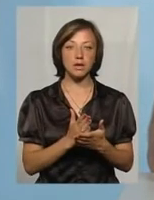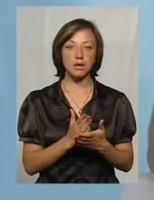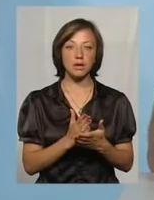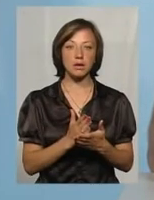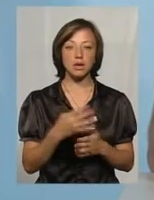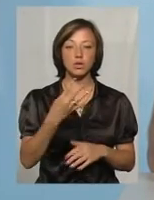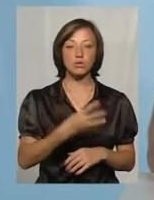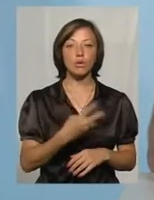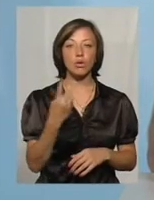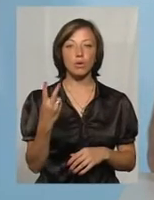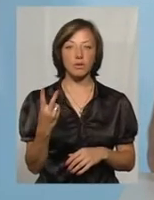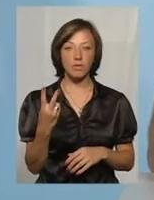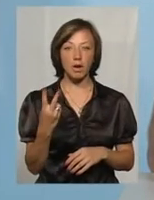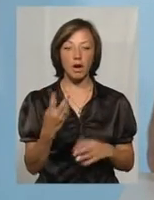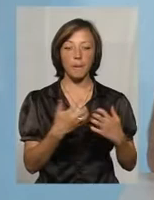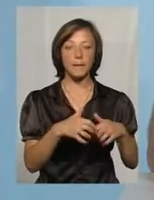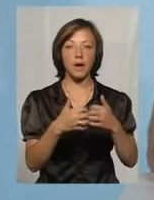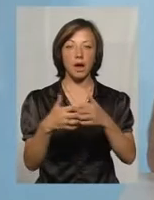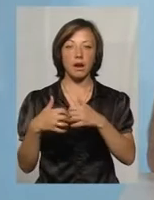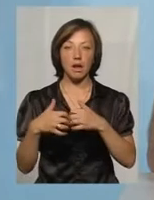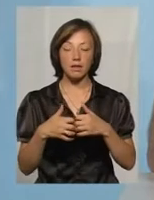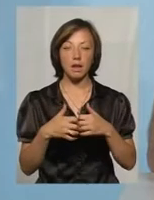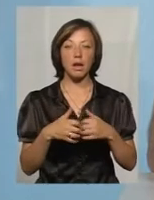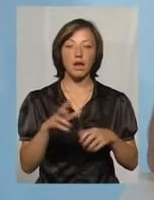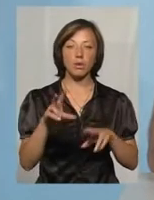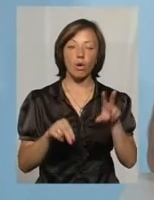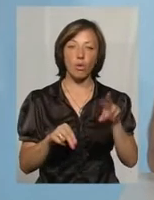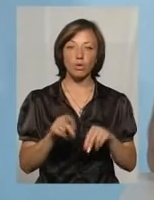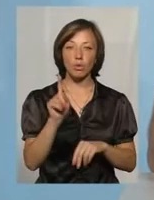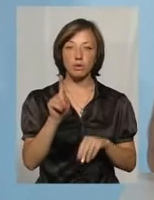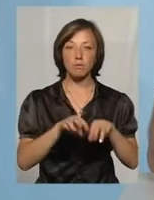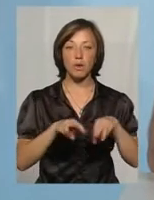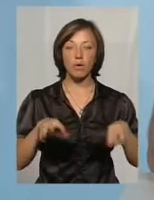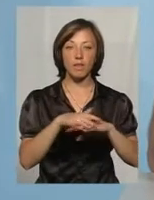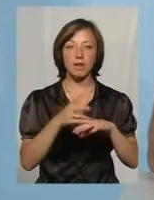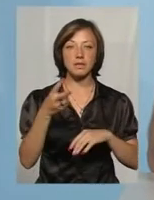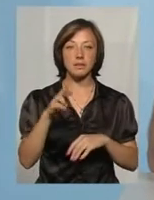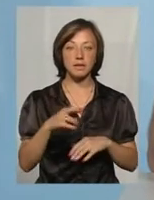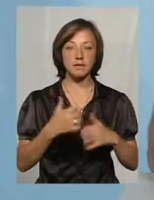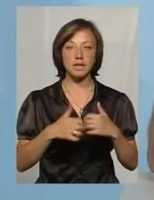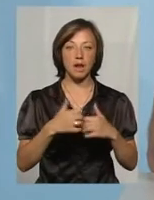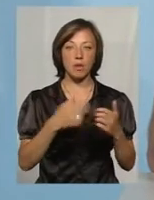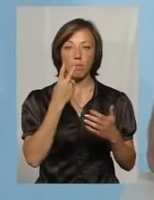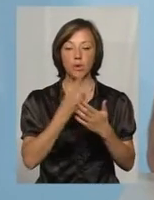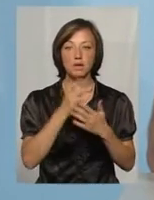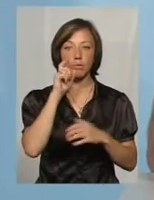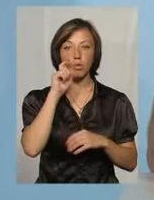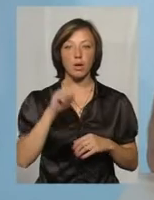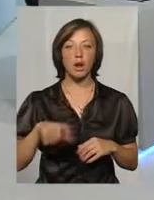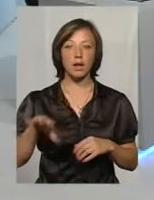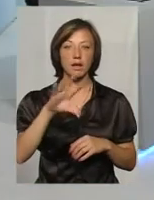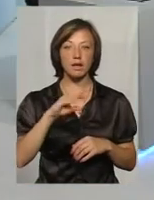відділеннях 42 діалізних апарати. З розрахунку на мільйон населення це виходить середній показник по Україні